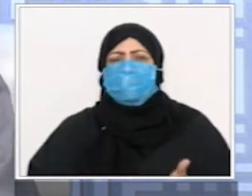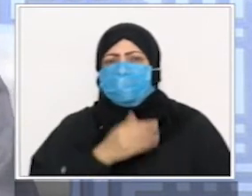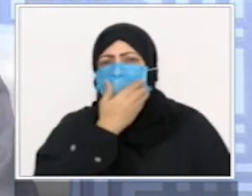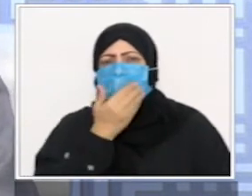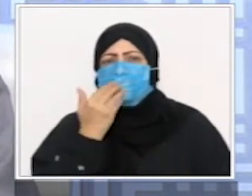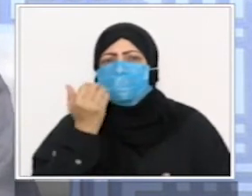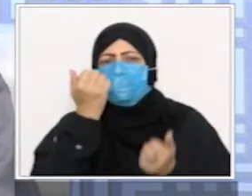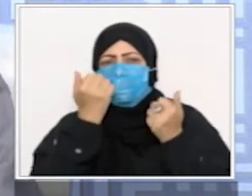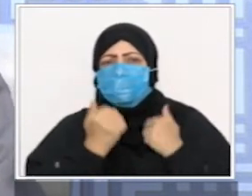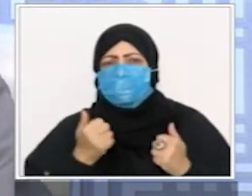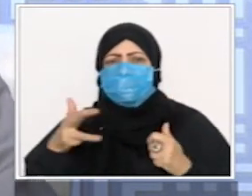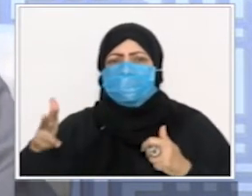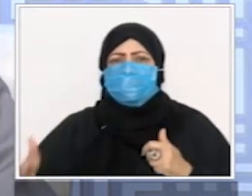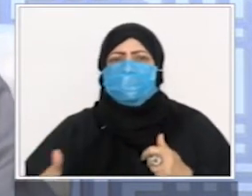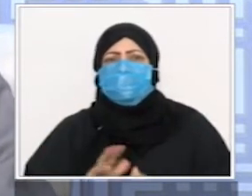الأول